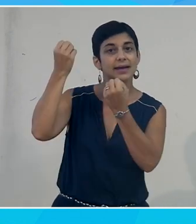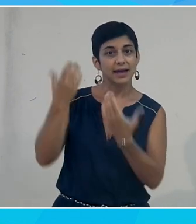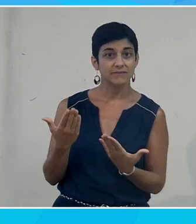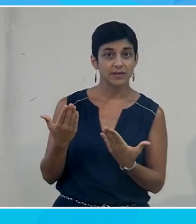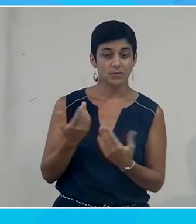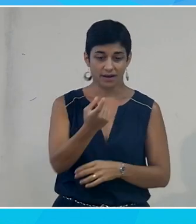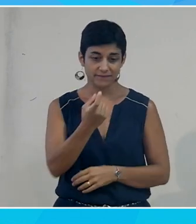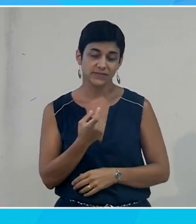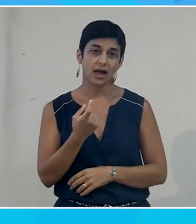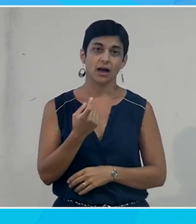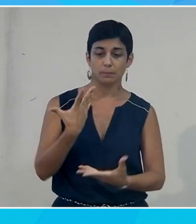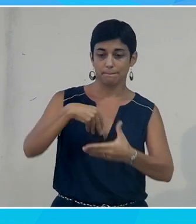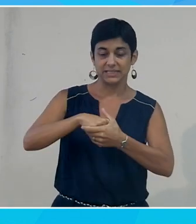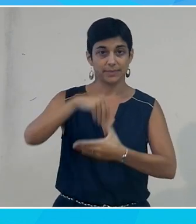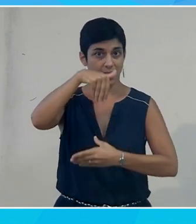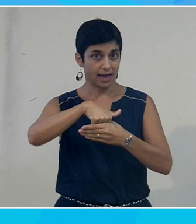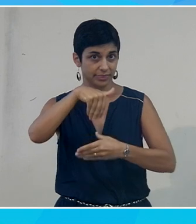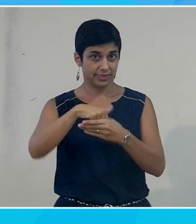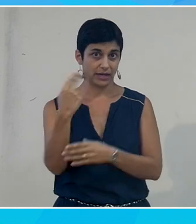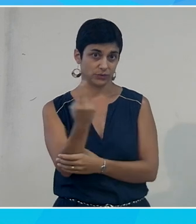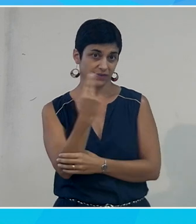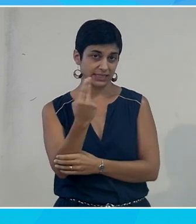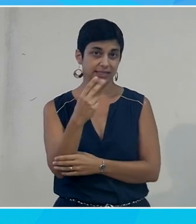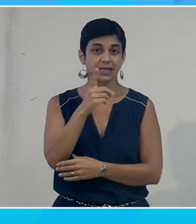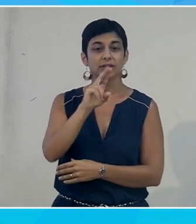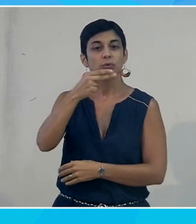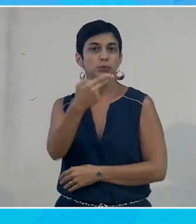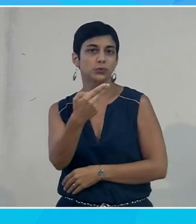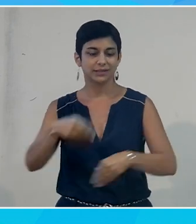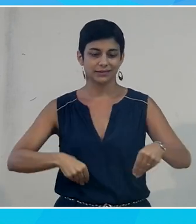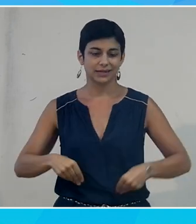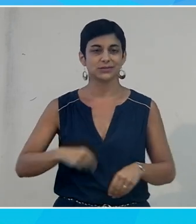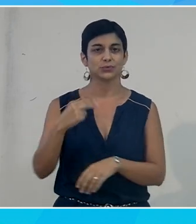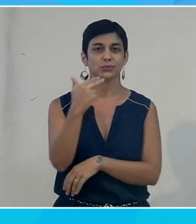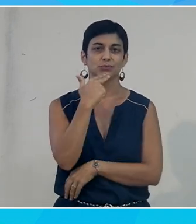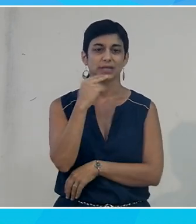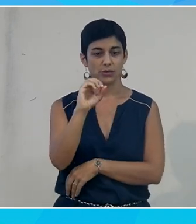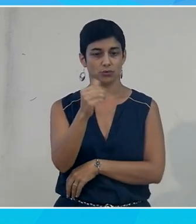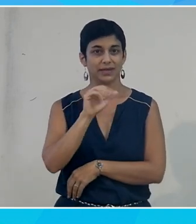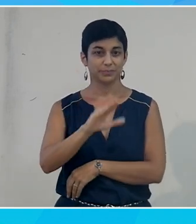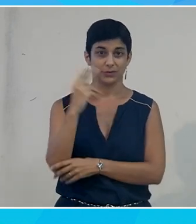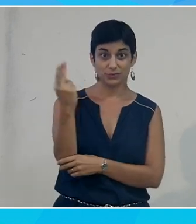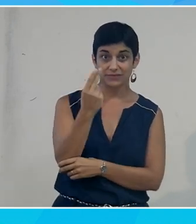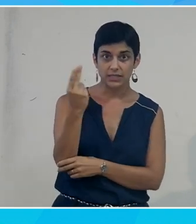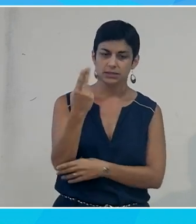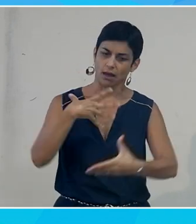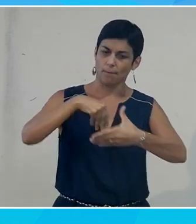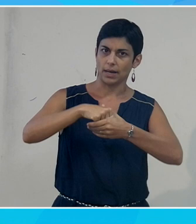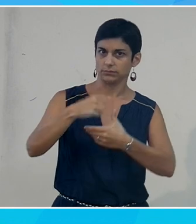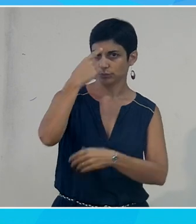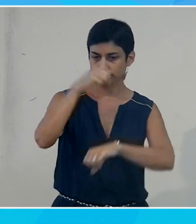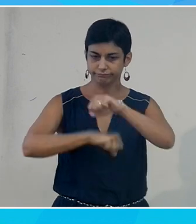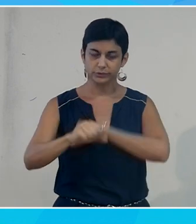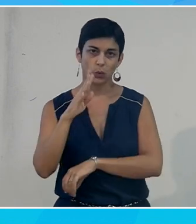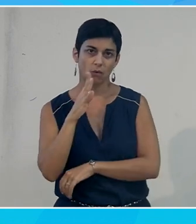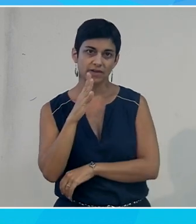internes. Ainsi, avez remarqué, la DUNE, la direction des usages du numérique de l'université est largement à l'oeuvre puisque Pierre et